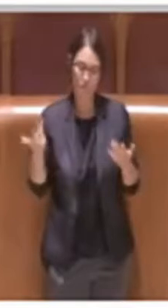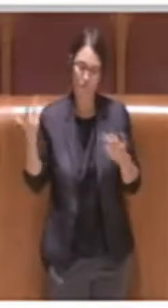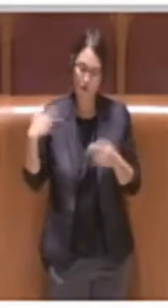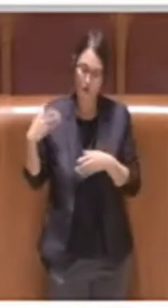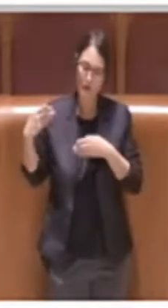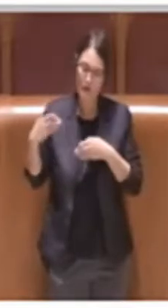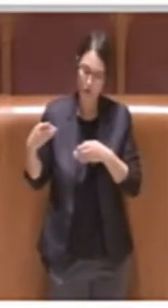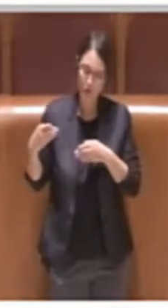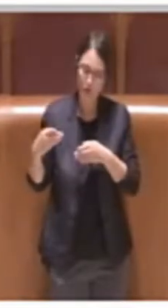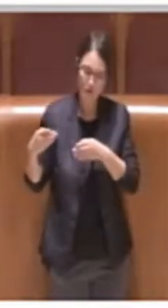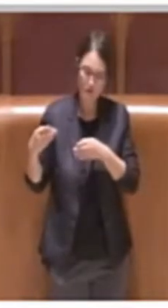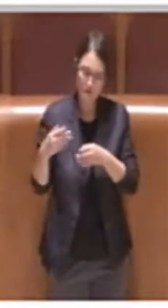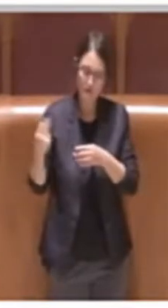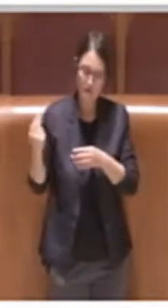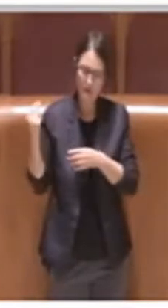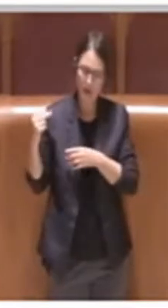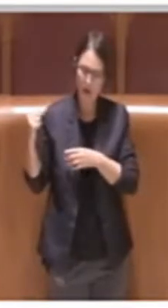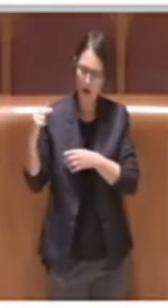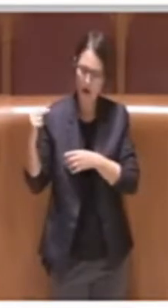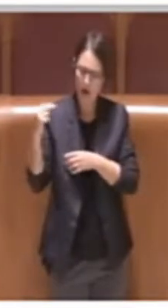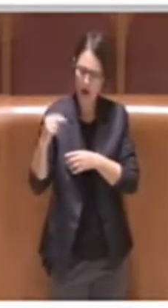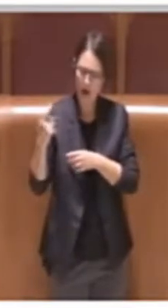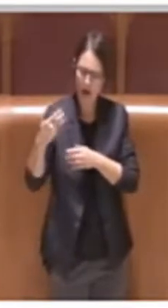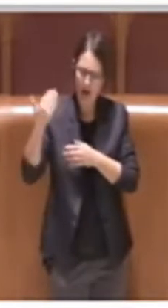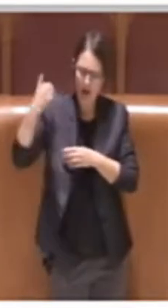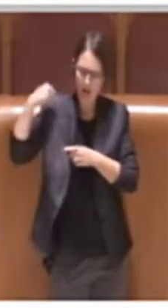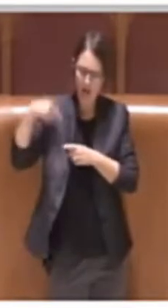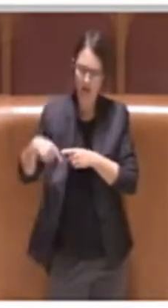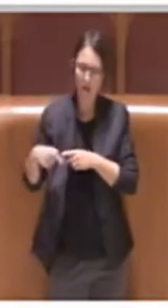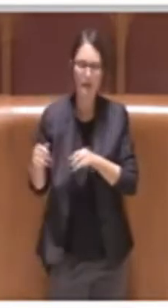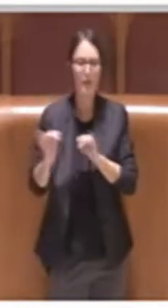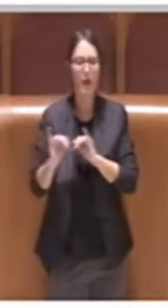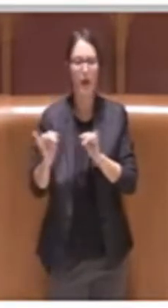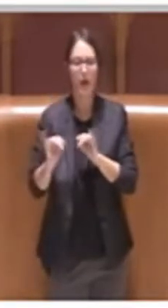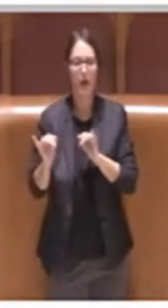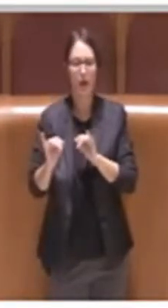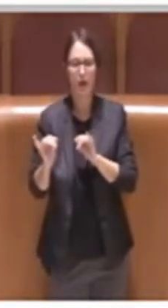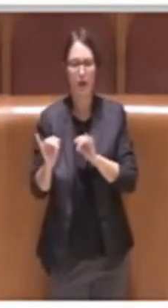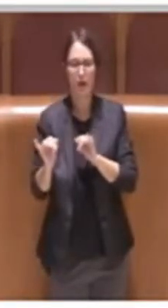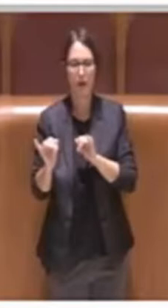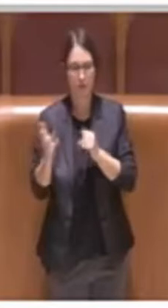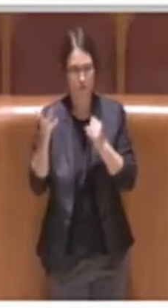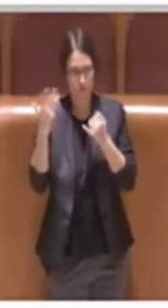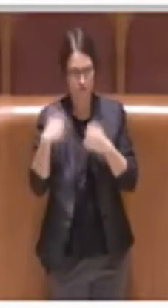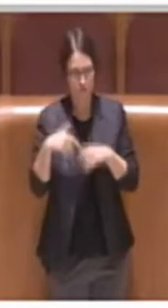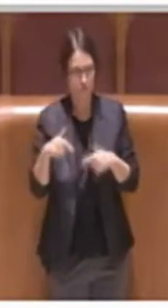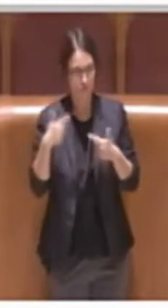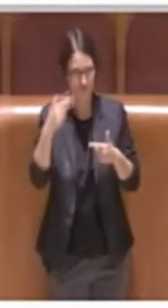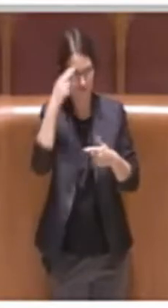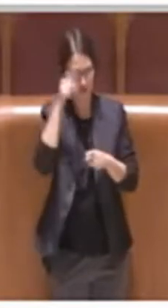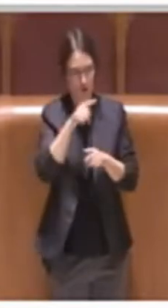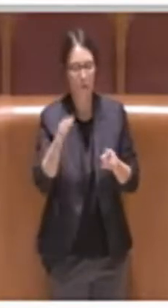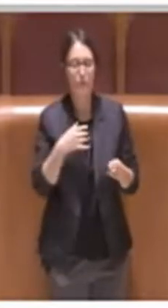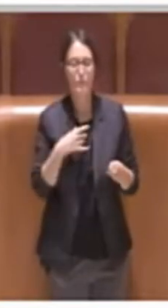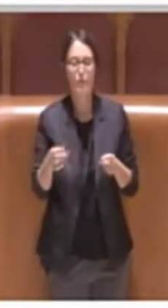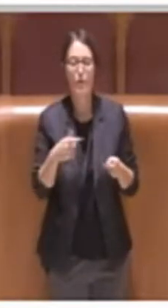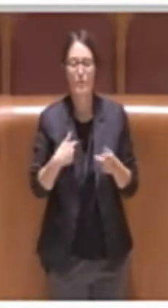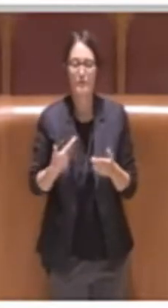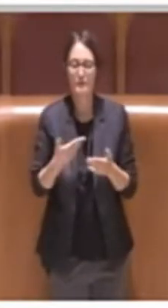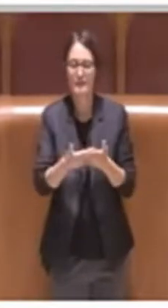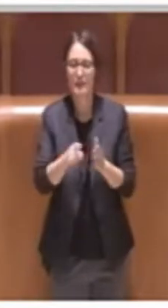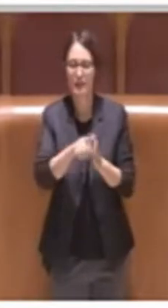negli anni passati non sono mai stati fatti. Abbiamo già ricordato quando abbiamo presentato la delibera che ci sono